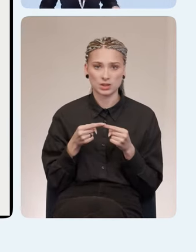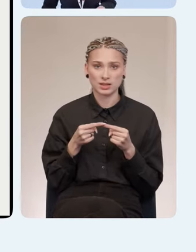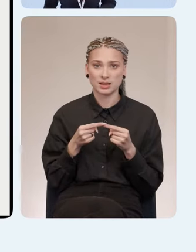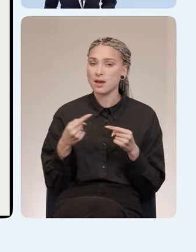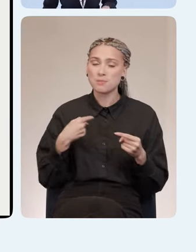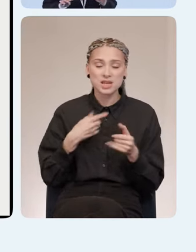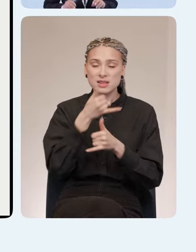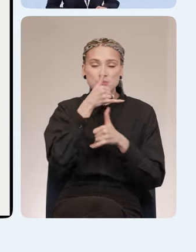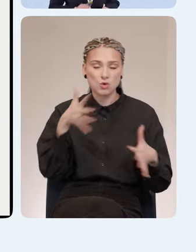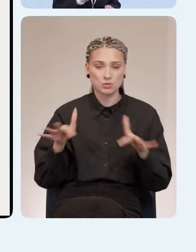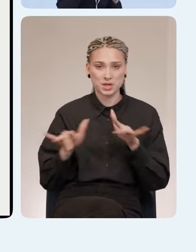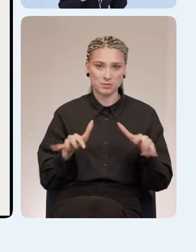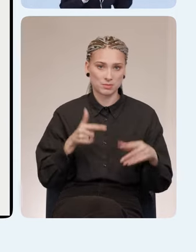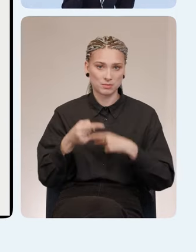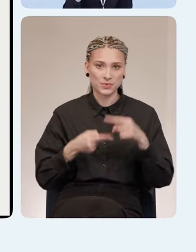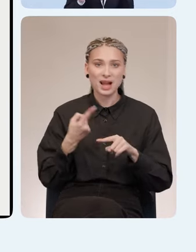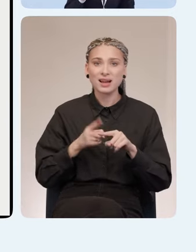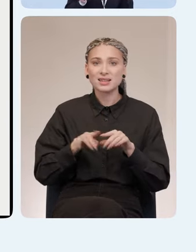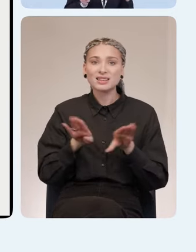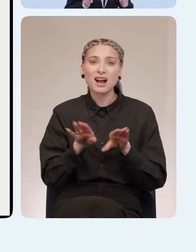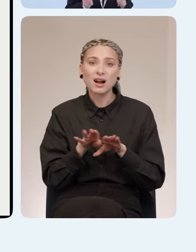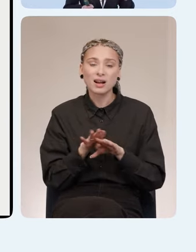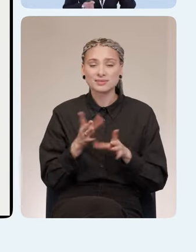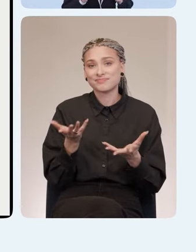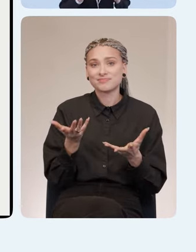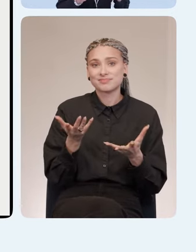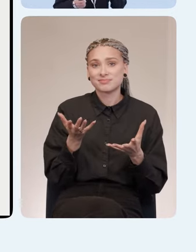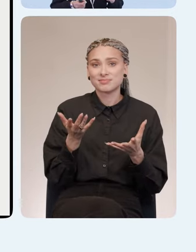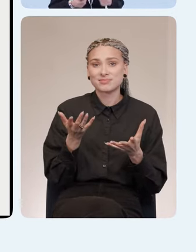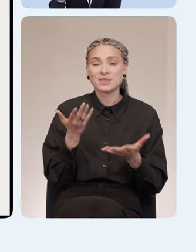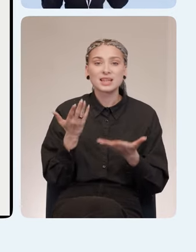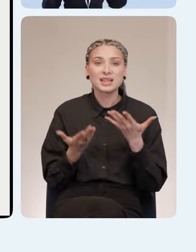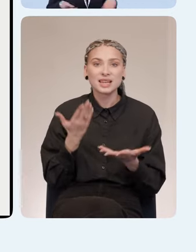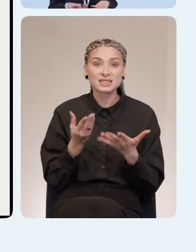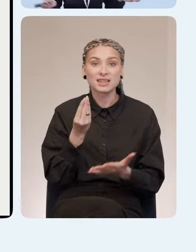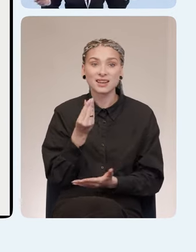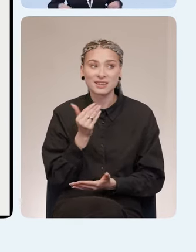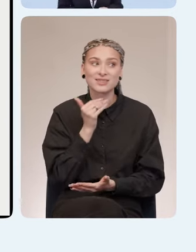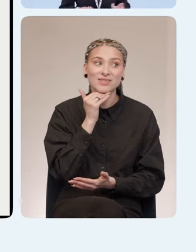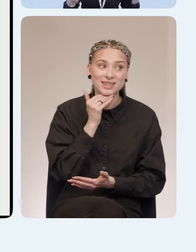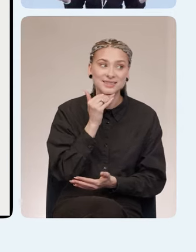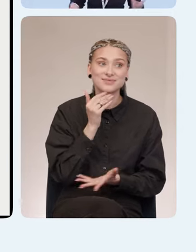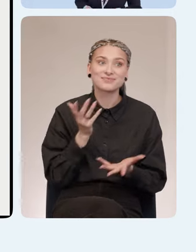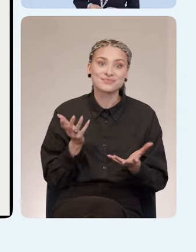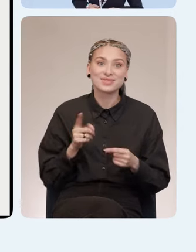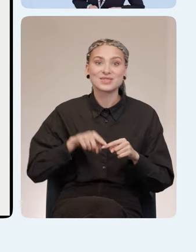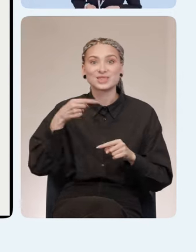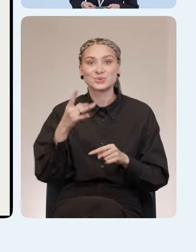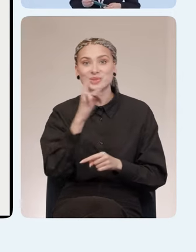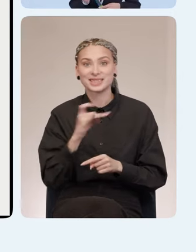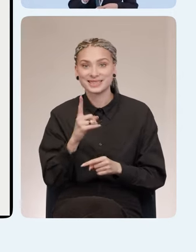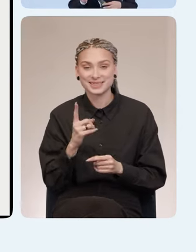проведем мероприятие. А это такая классная штука. Но если денег не хватит, ну что ж, в следующий раз.